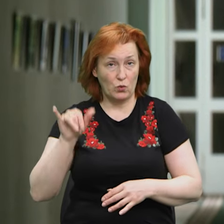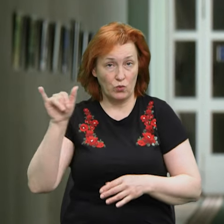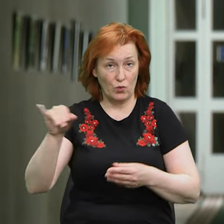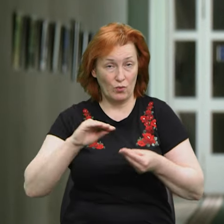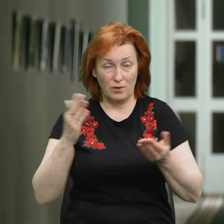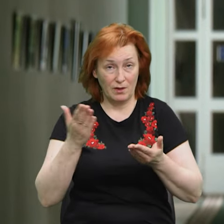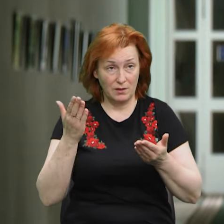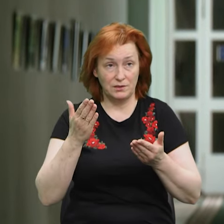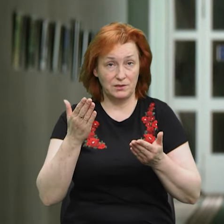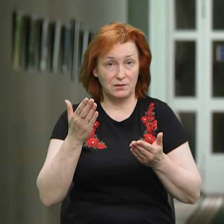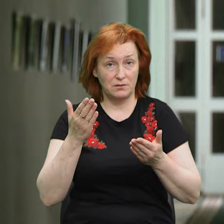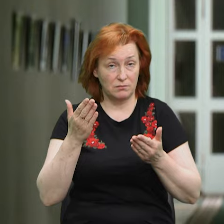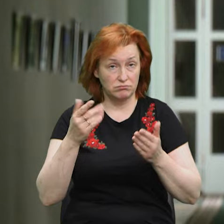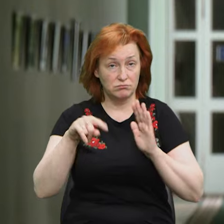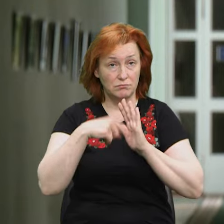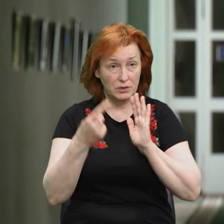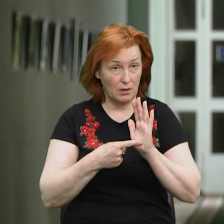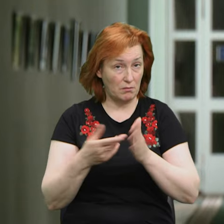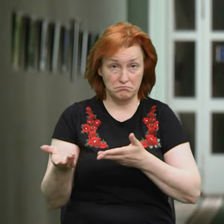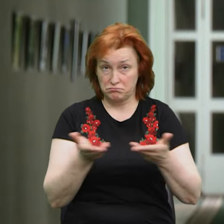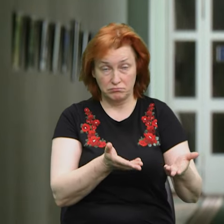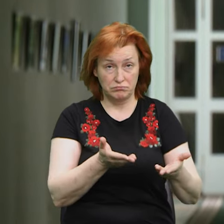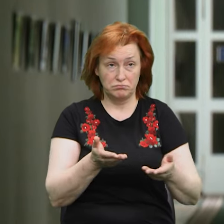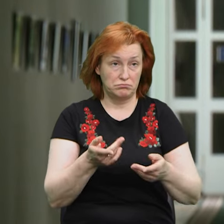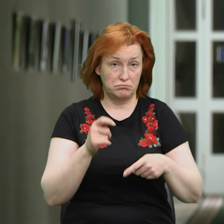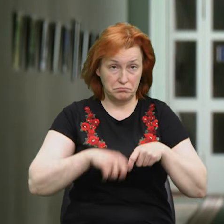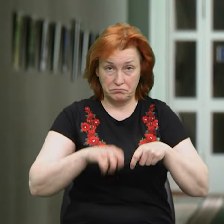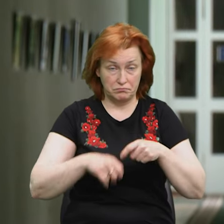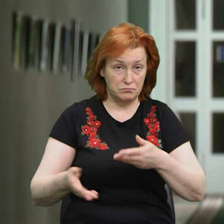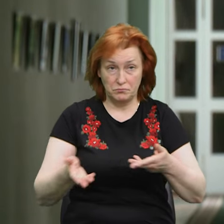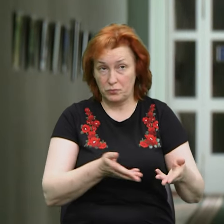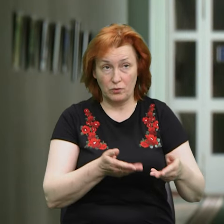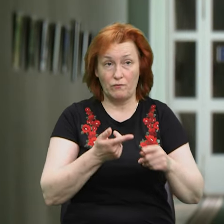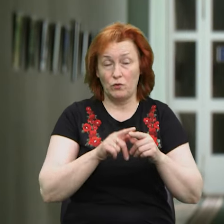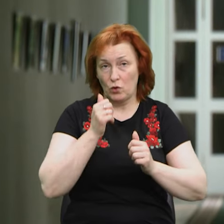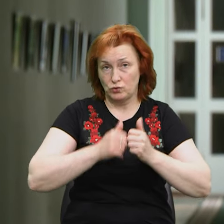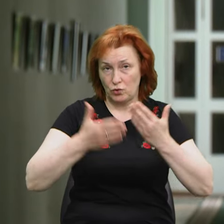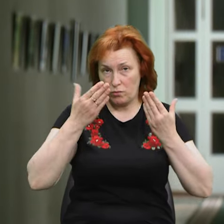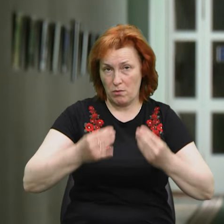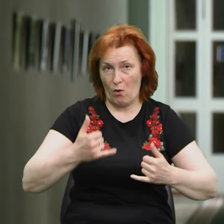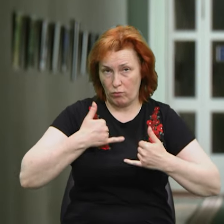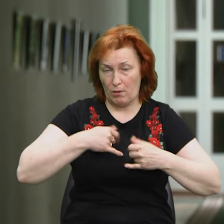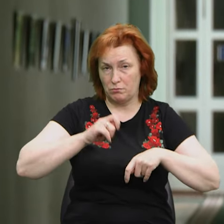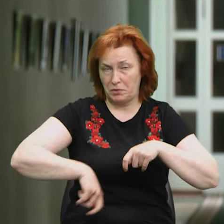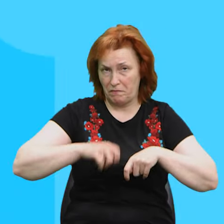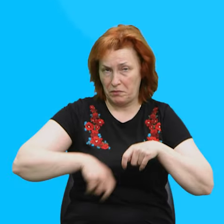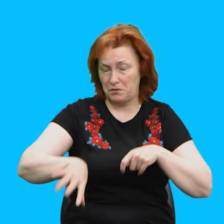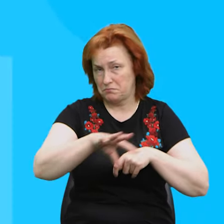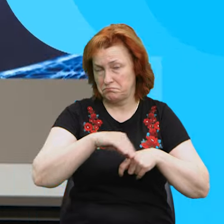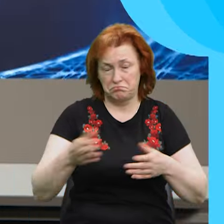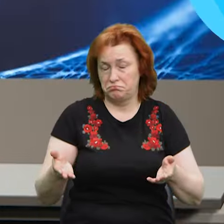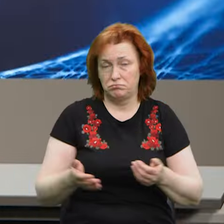правоохоронних органів. А їх тут у нас дуже багато працює на фортифікації. Зараз просто щодня перевірки, контролі, аудити.